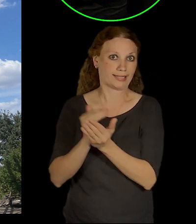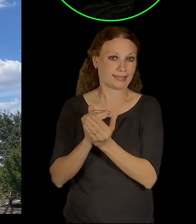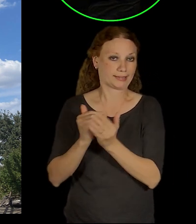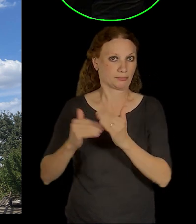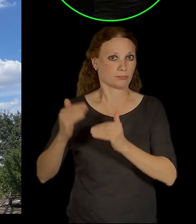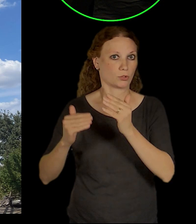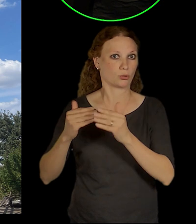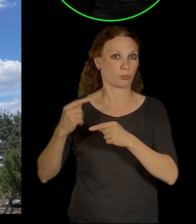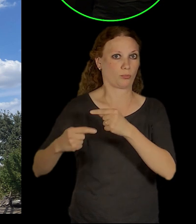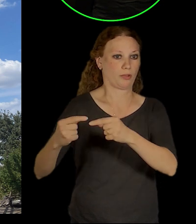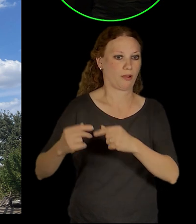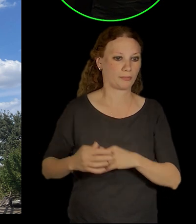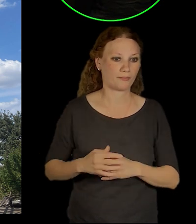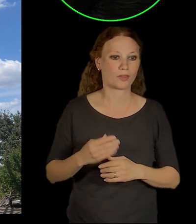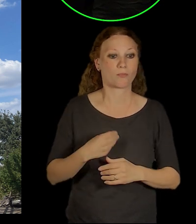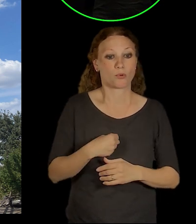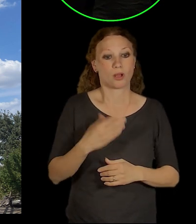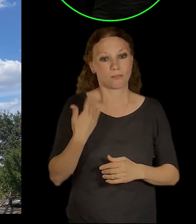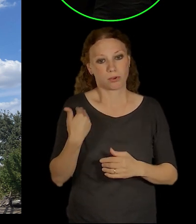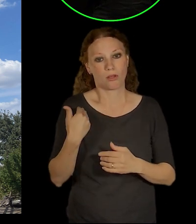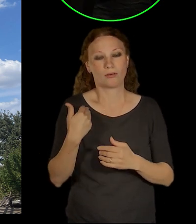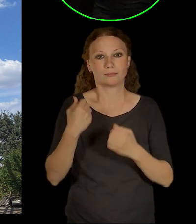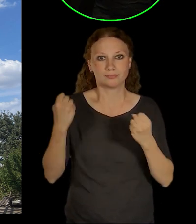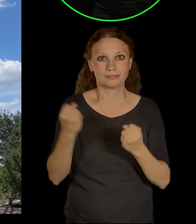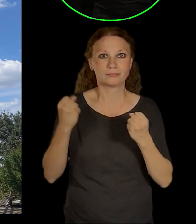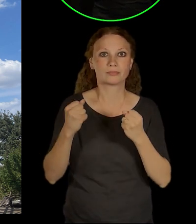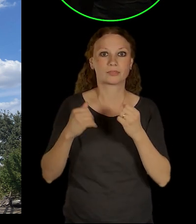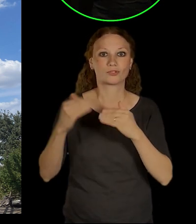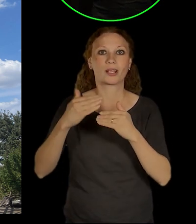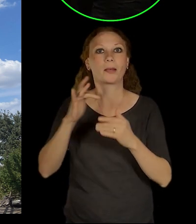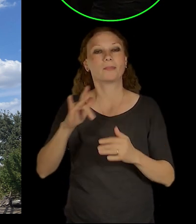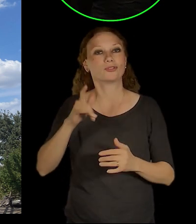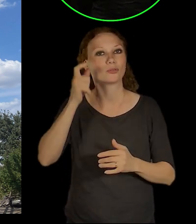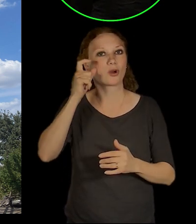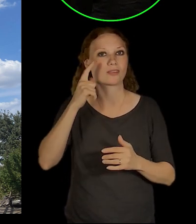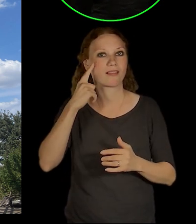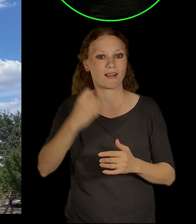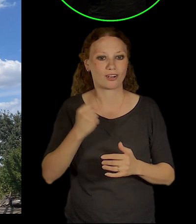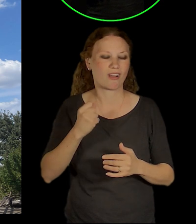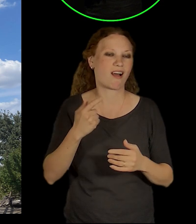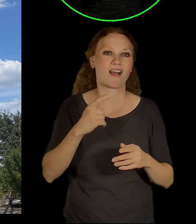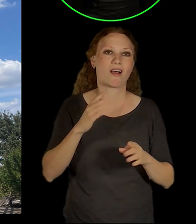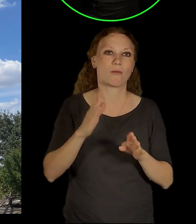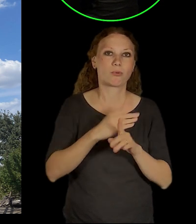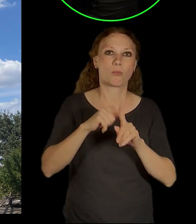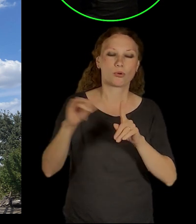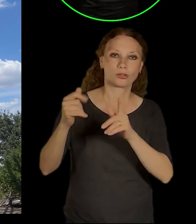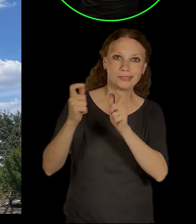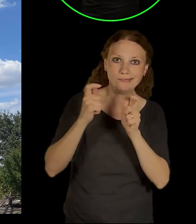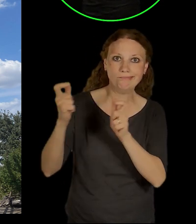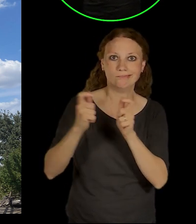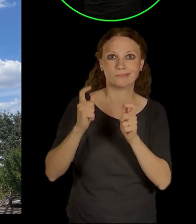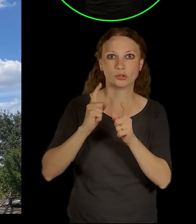Bohužel strašně jsme se snažili ten vzorek stavět na Smíchovském nádraží, ale po půl roce projednávání s dopraváky